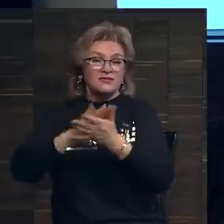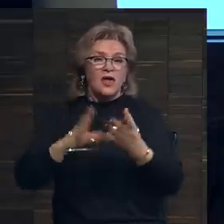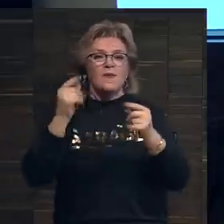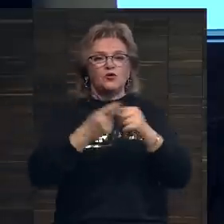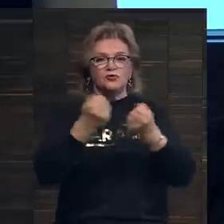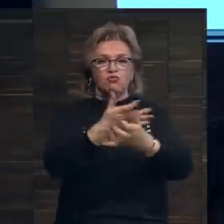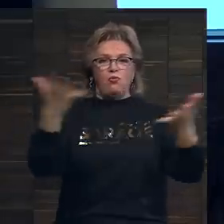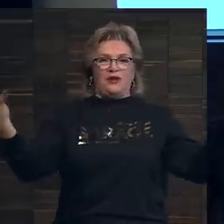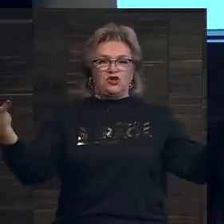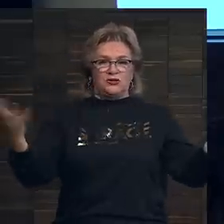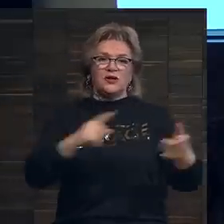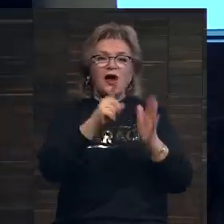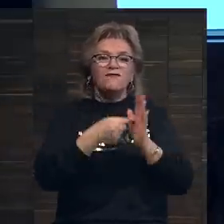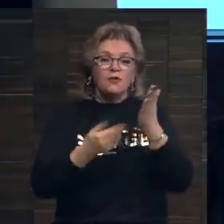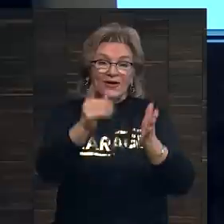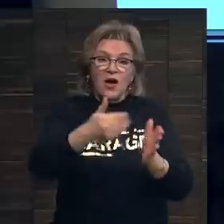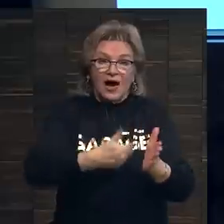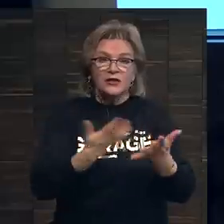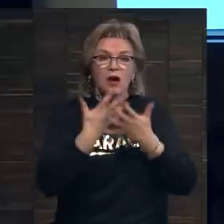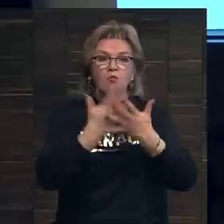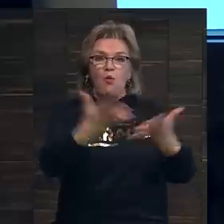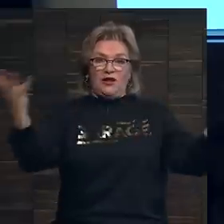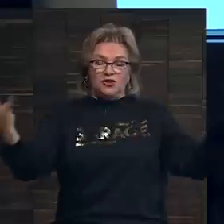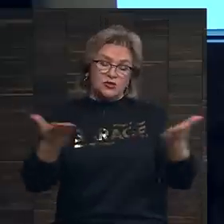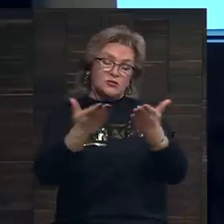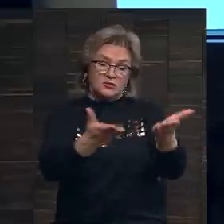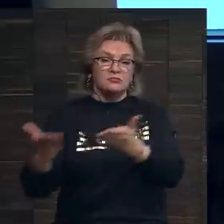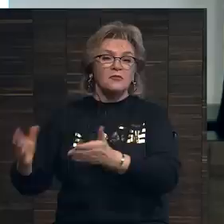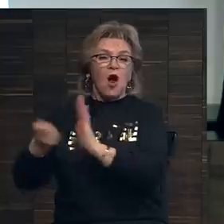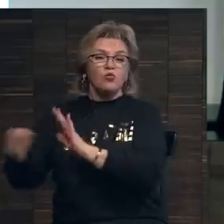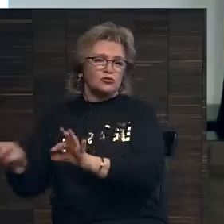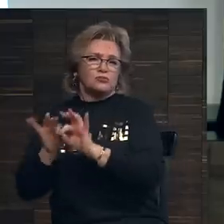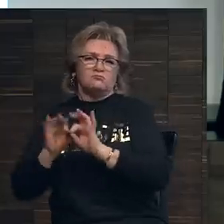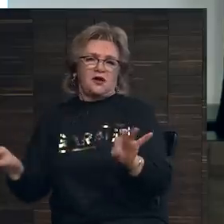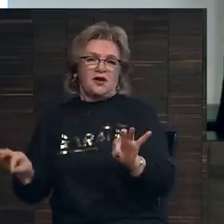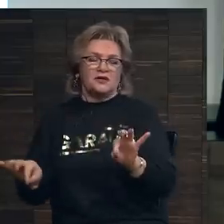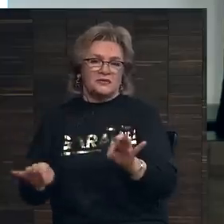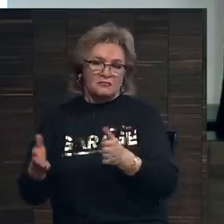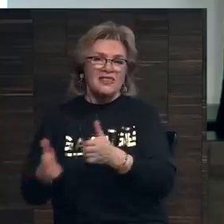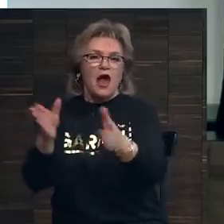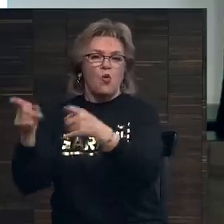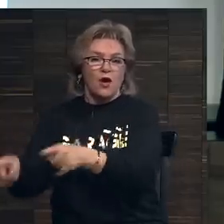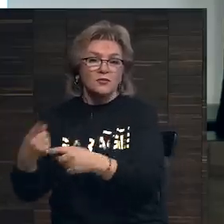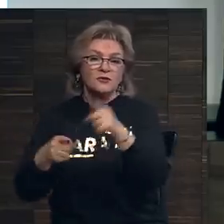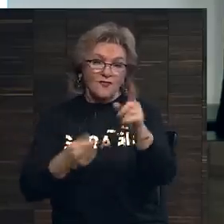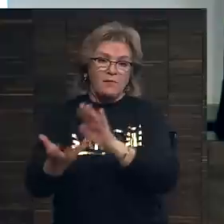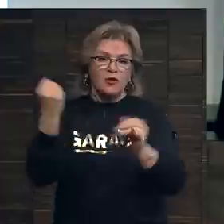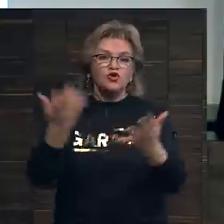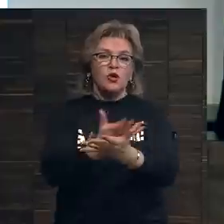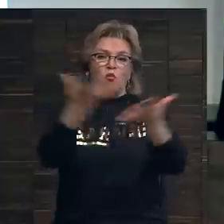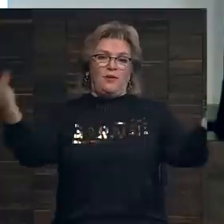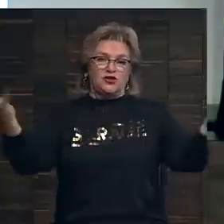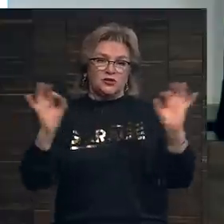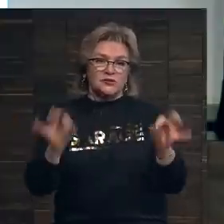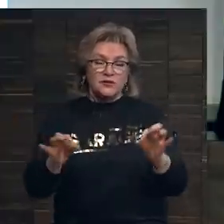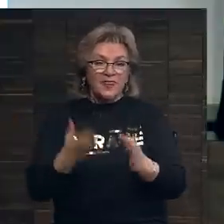публичность. Я ставлю здесь некоторый вопрос. Если вы хотите публичности, то аукцион — это прекрасная дорога к этому, потому что вы получите эту публичность.